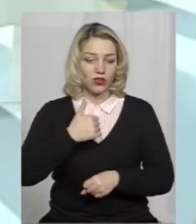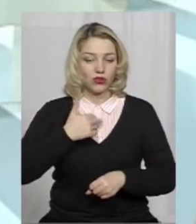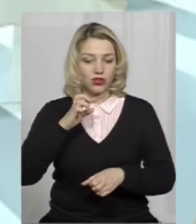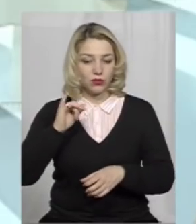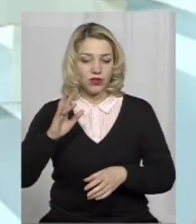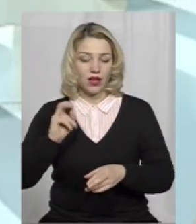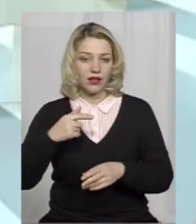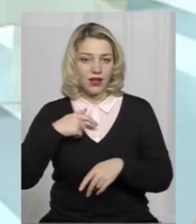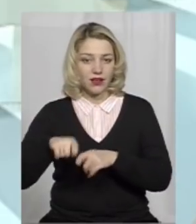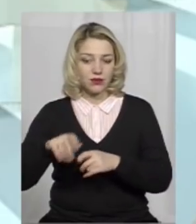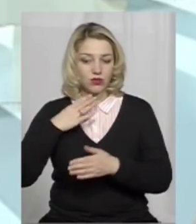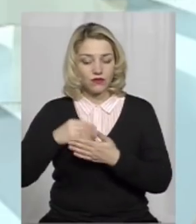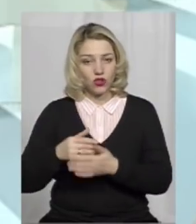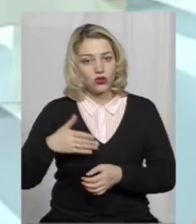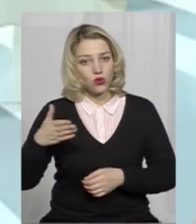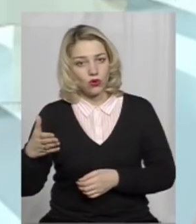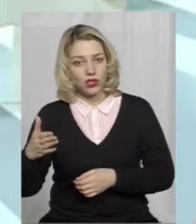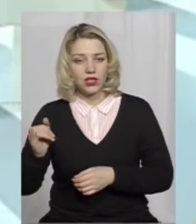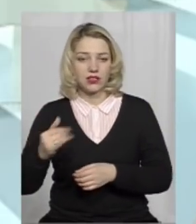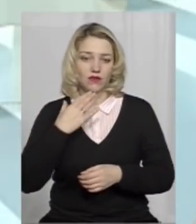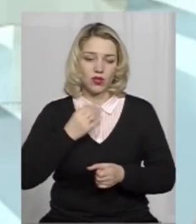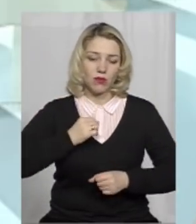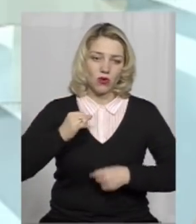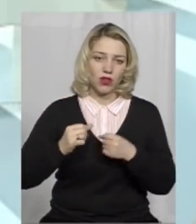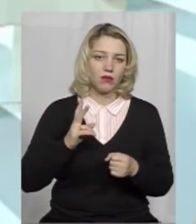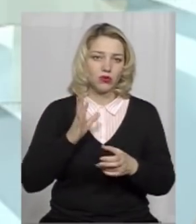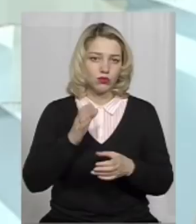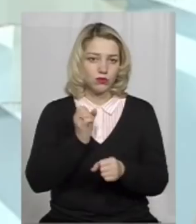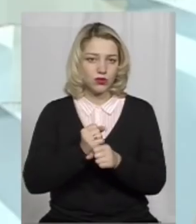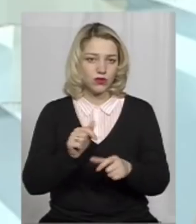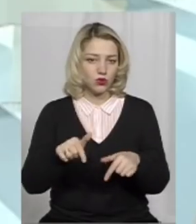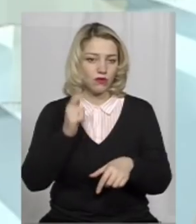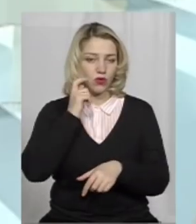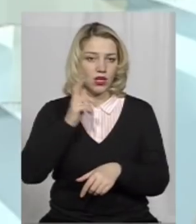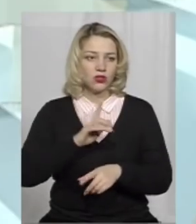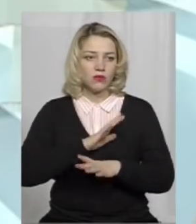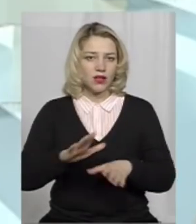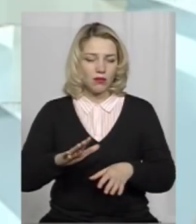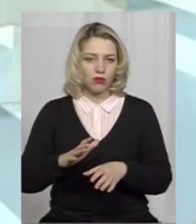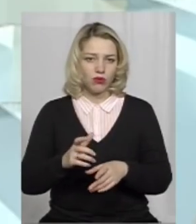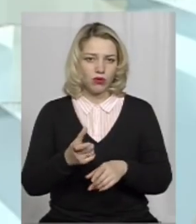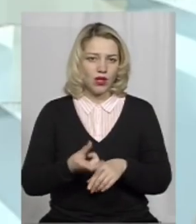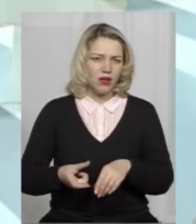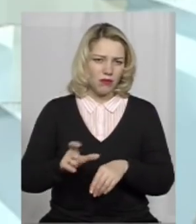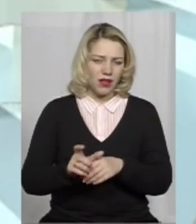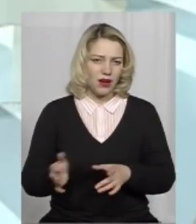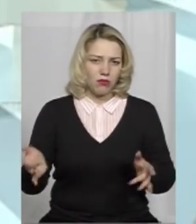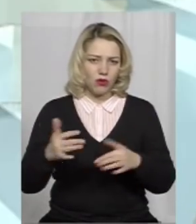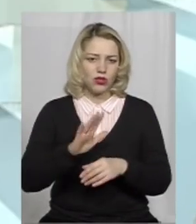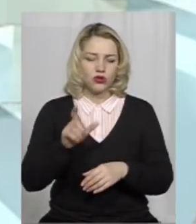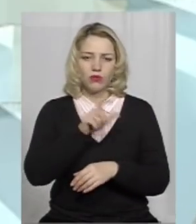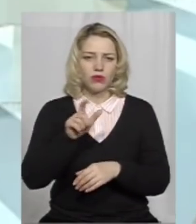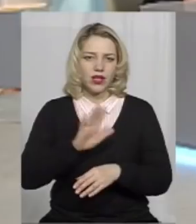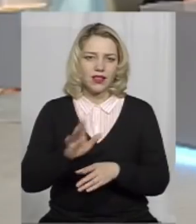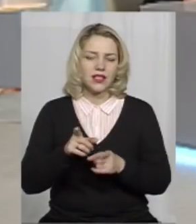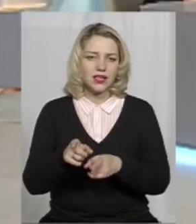експерт своєї сторони і своїми колегами, експертами, які будуть працювати в Україні, щоб не було переборів, щоб ми не залякали